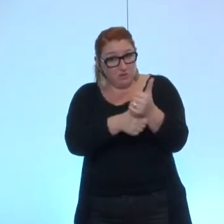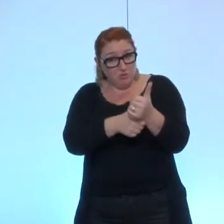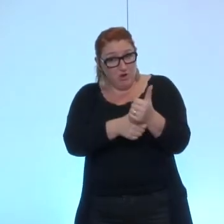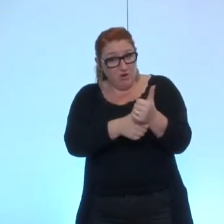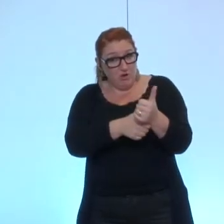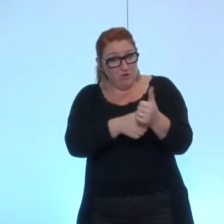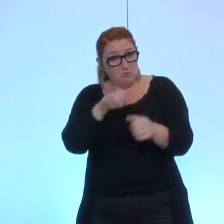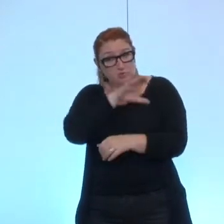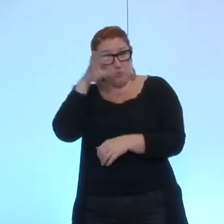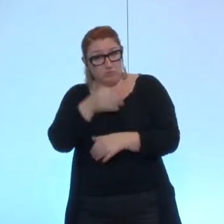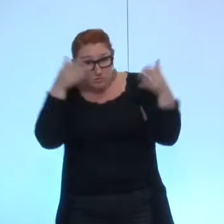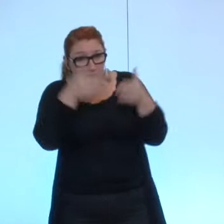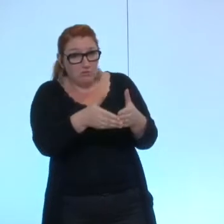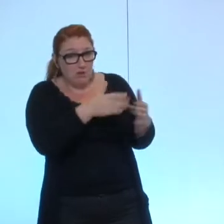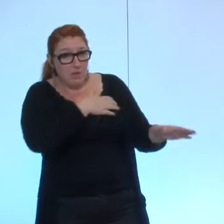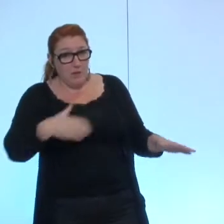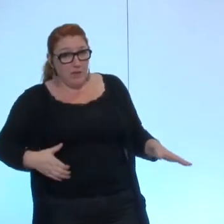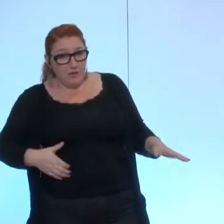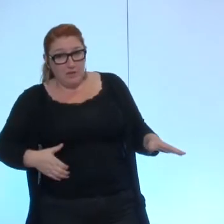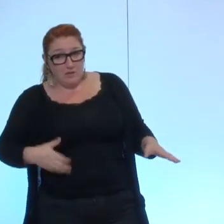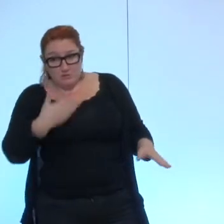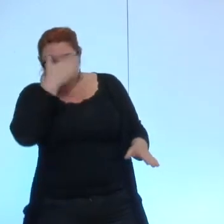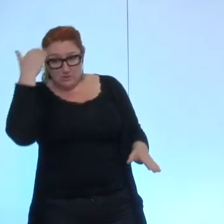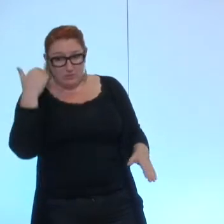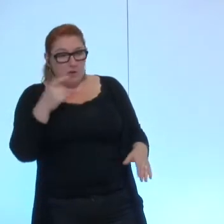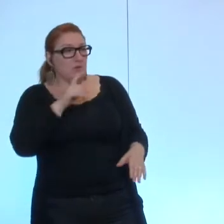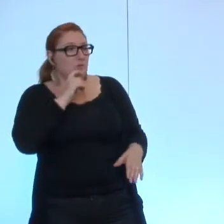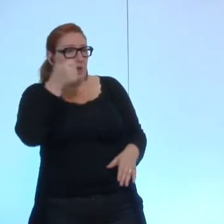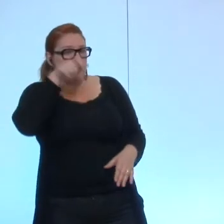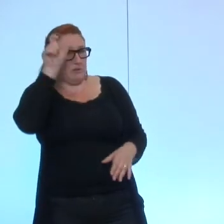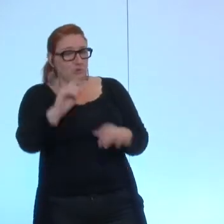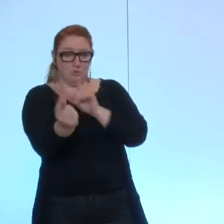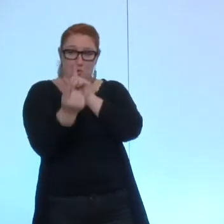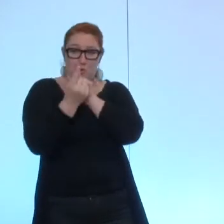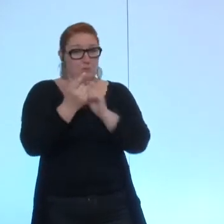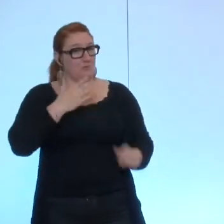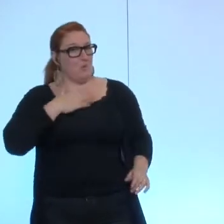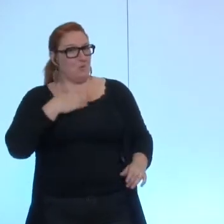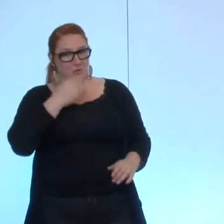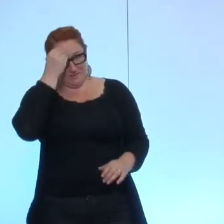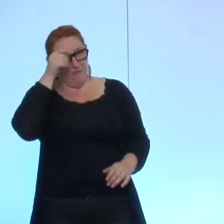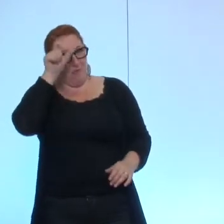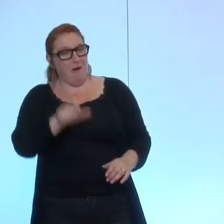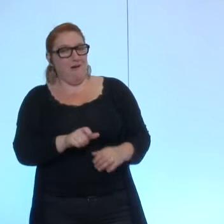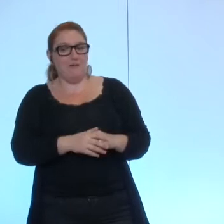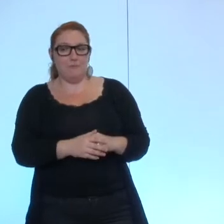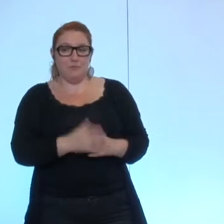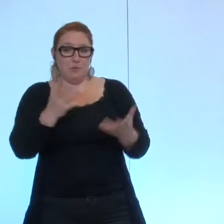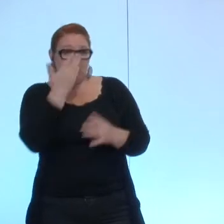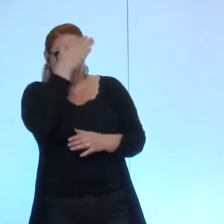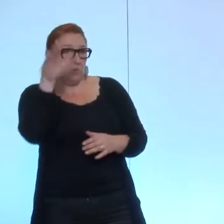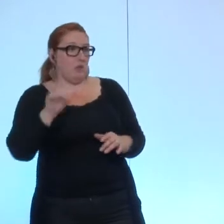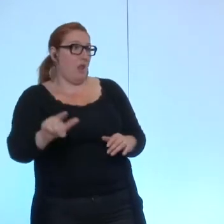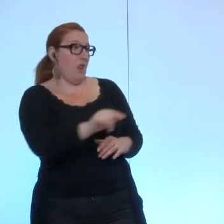consacrent uniquement à leur mandat municipal. Je n'ai rencontré un tout à l'heure. Je suis content de le savoir. Il y en a peut-être d'autres.